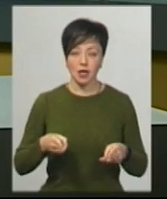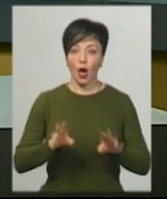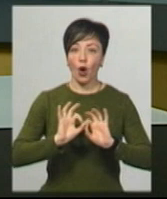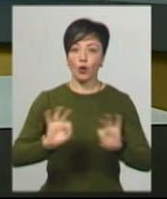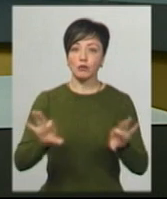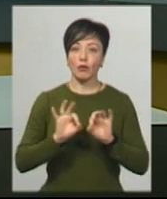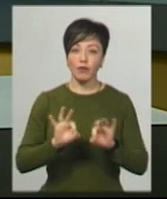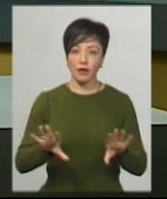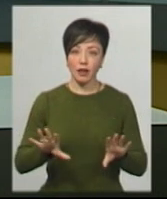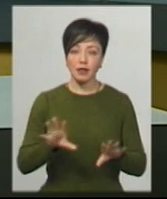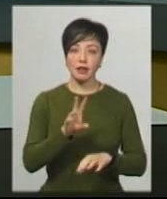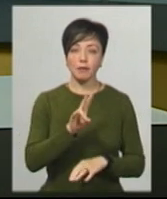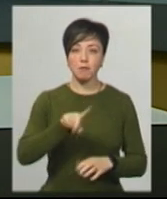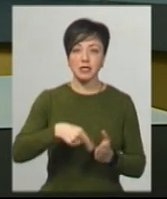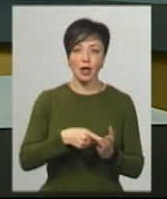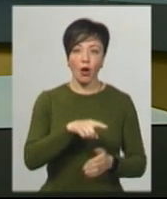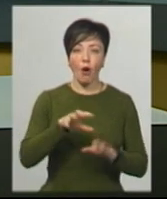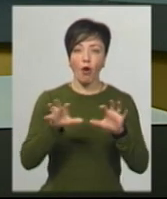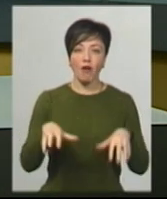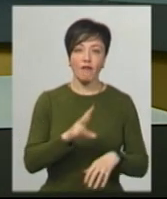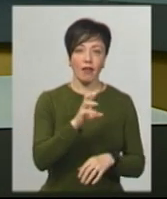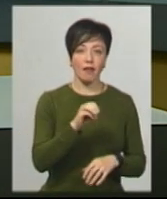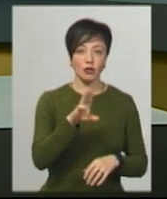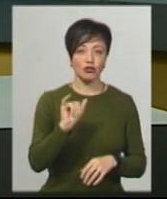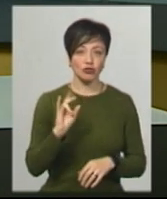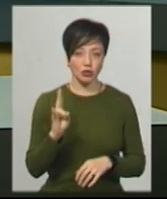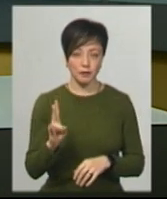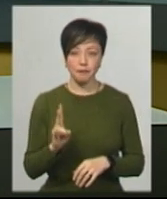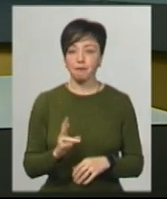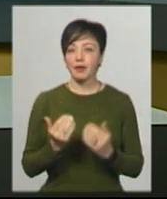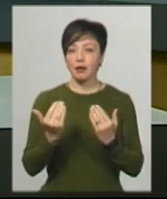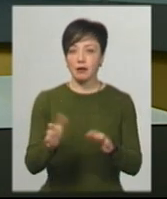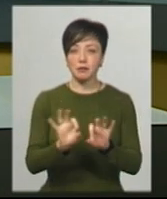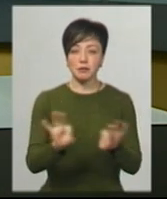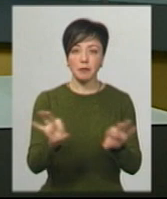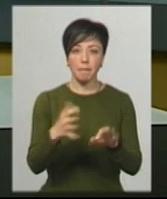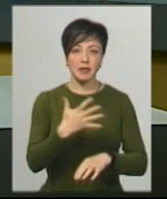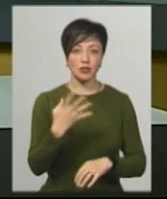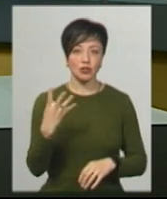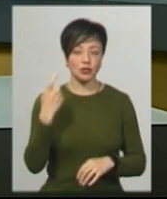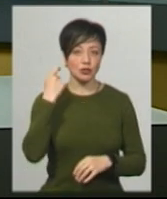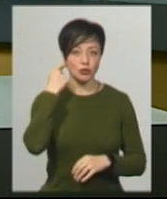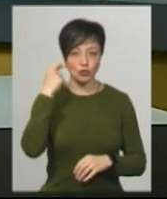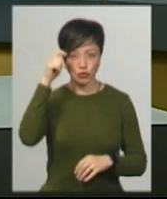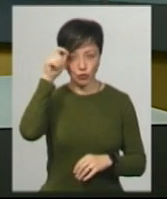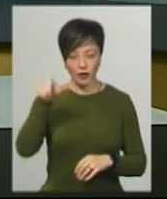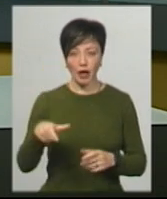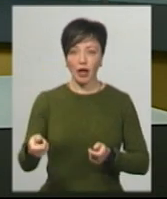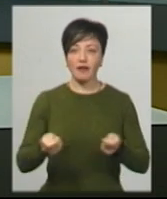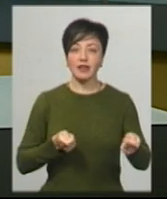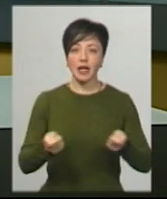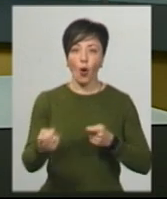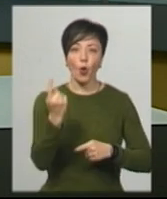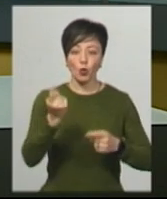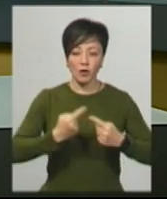Суспільному розповідає Нетішинський міський голова Олександр Супрунюк. За його словами, це 54-річний чоловік, керівник одного